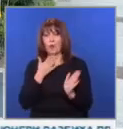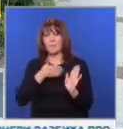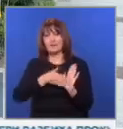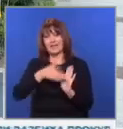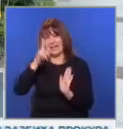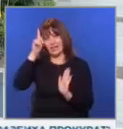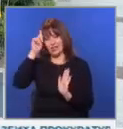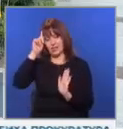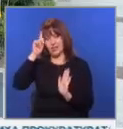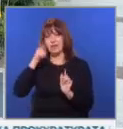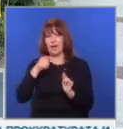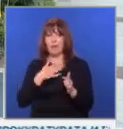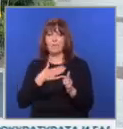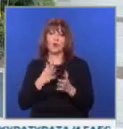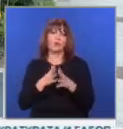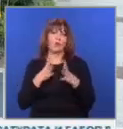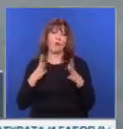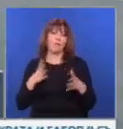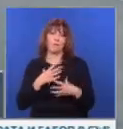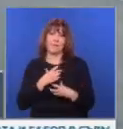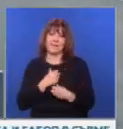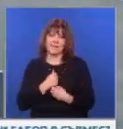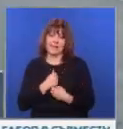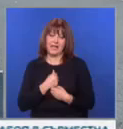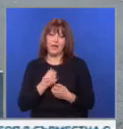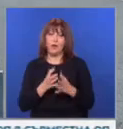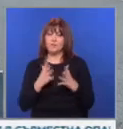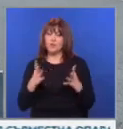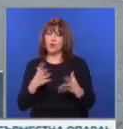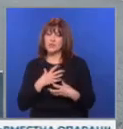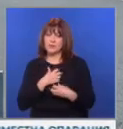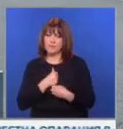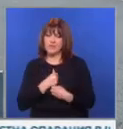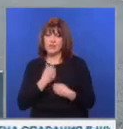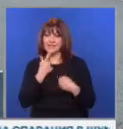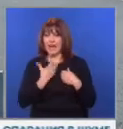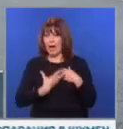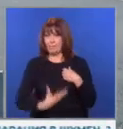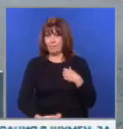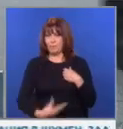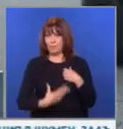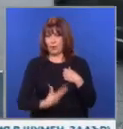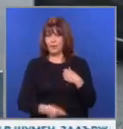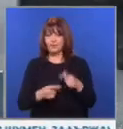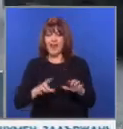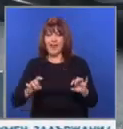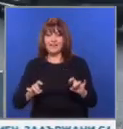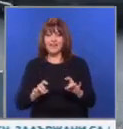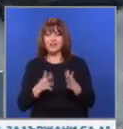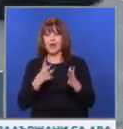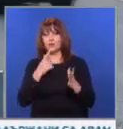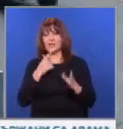на жените. Това е и моето най-голямо притеснение. Много съм притеснен за абортите, защото това е началото на завой за